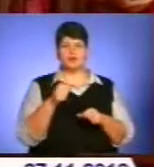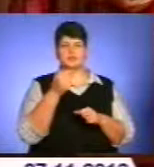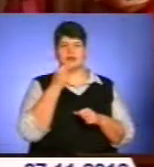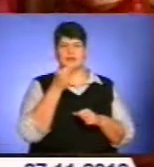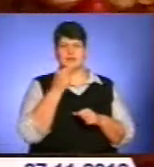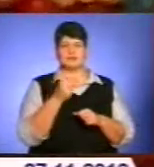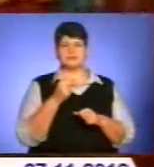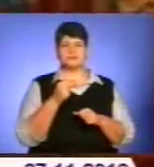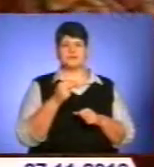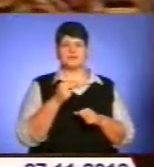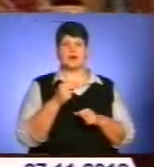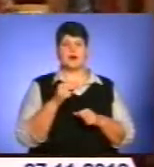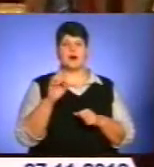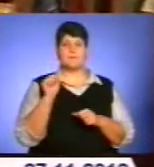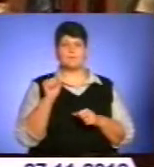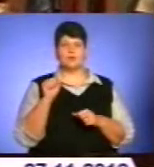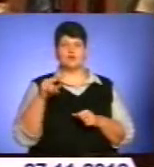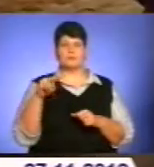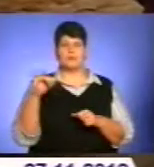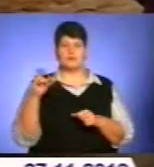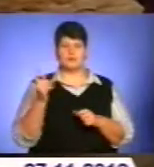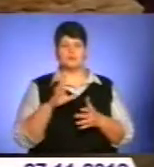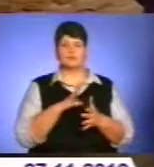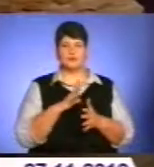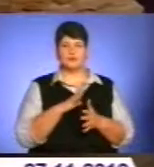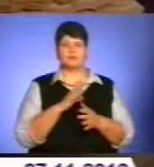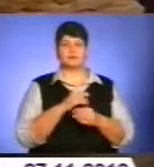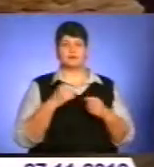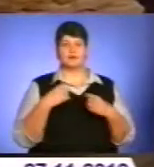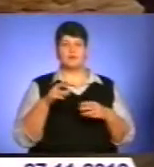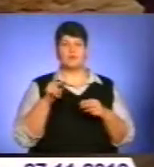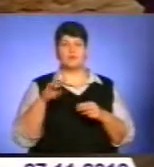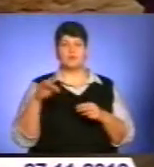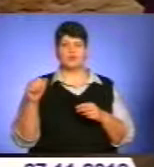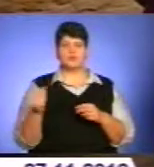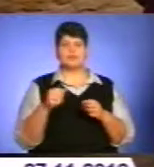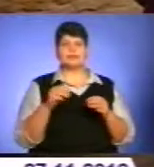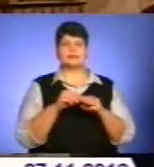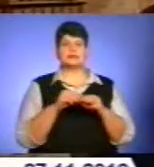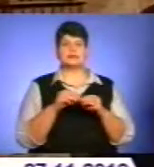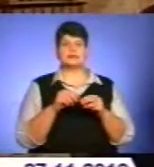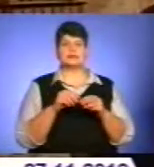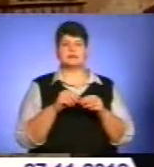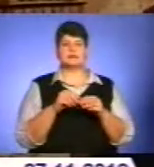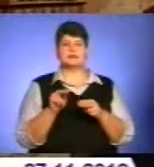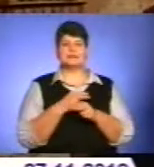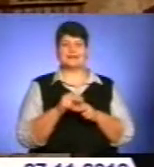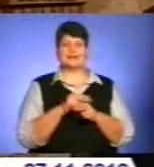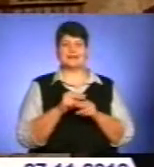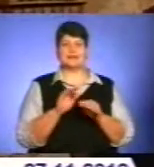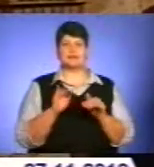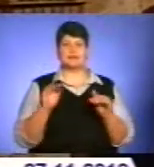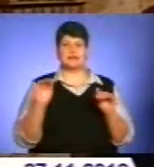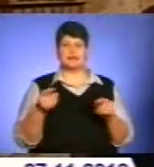постом. Апостол Пилип уславився проповіді Слова Божого та чисельними випадками зцілення людей. Цей Різдвяний піст